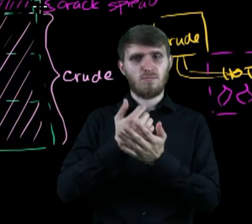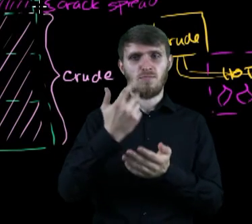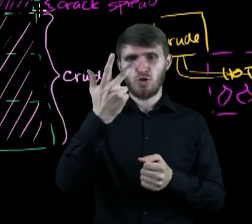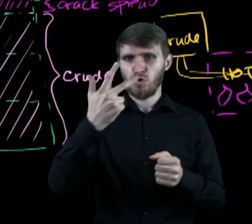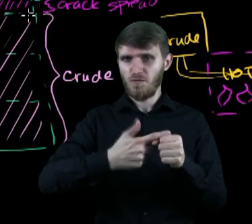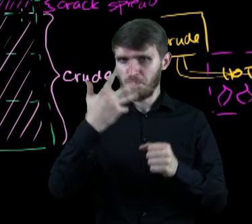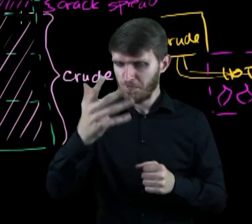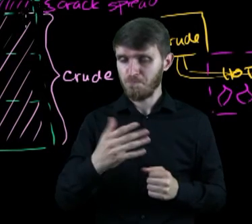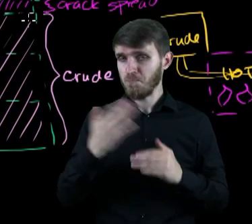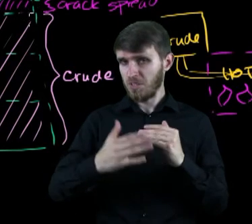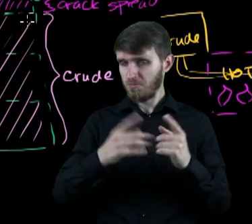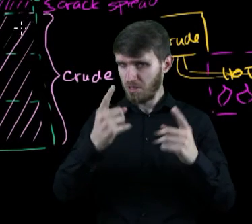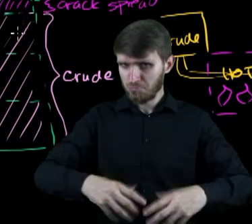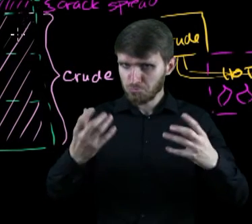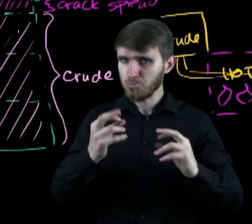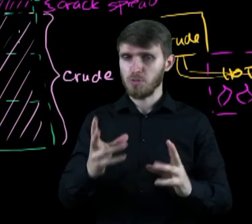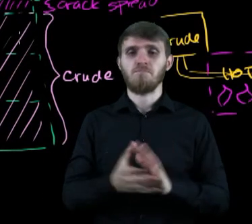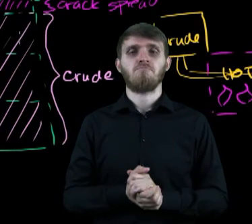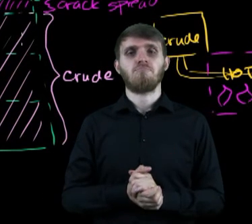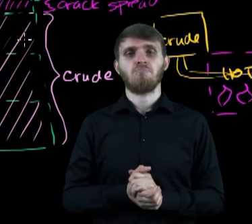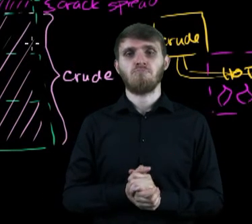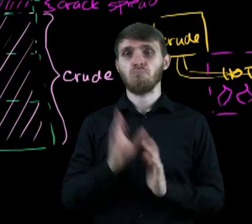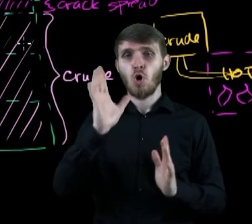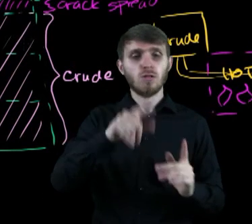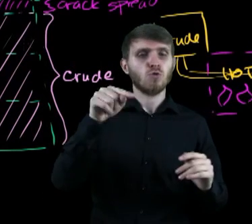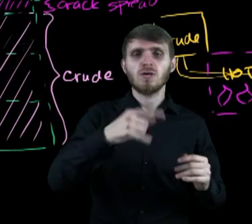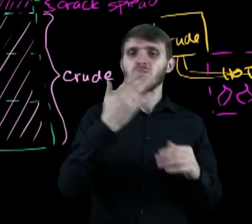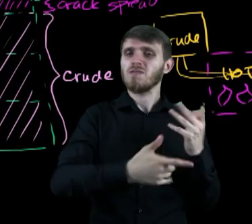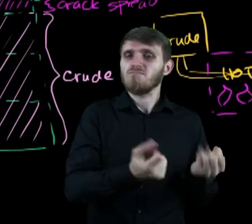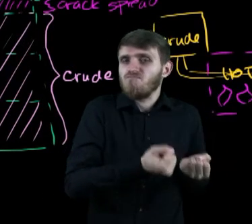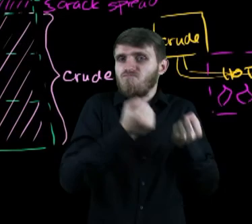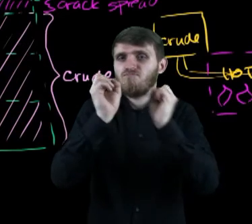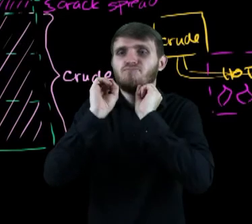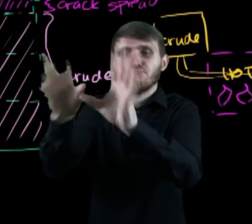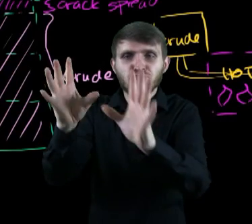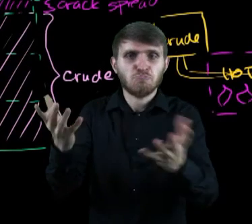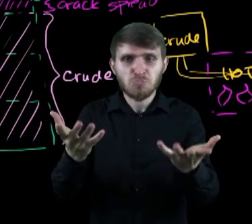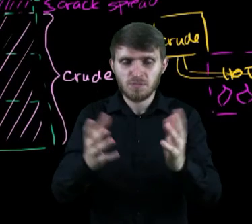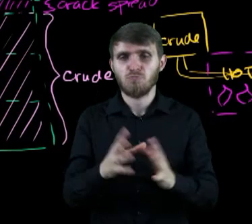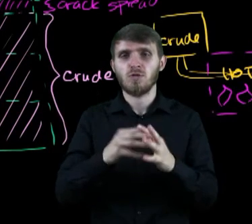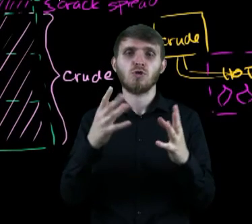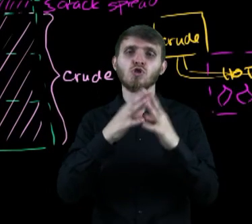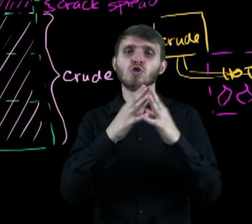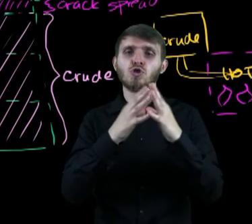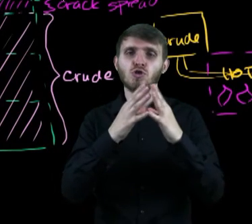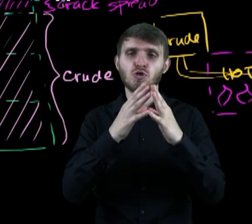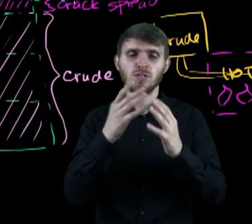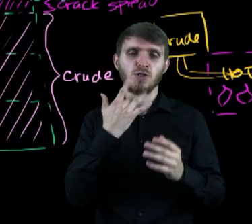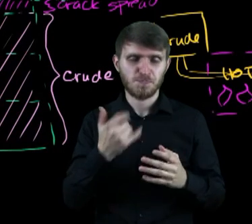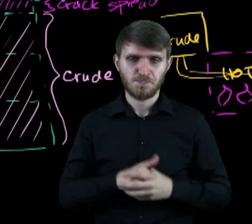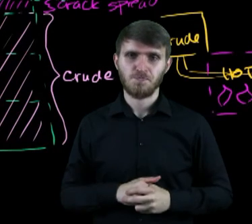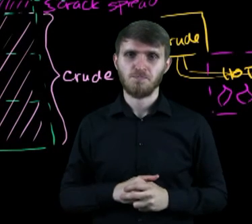Rafineria bierze 3,25. Teraz trzeba przewieźć tę benzynę. Powiedzmy, że to kosztuje 10 centów.